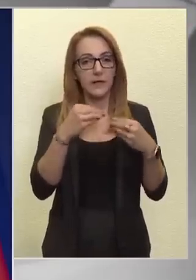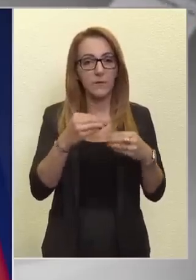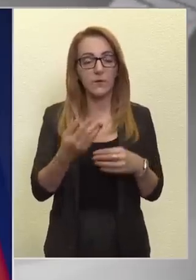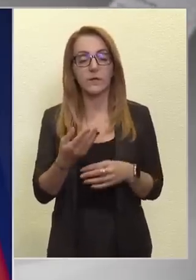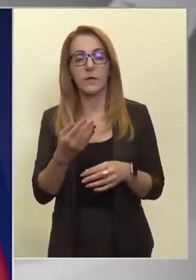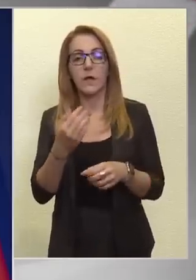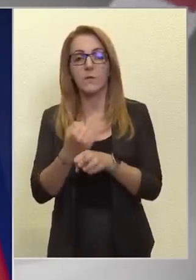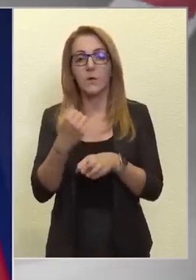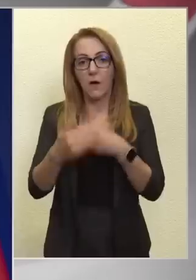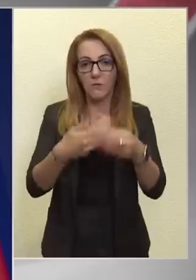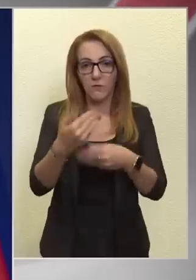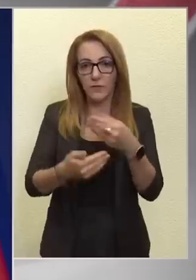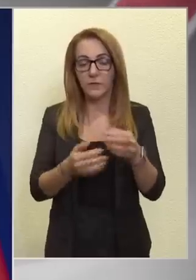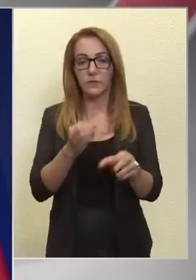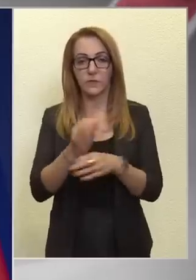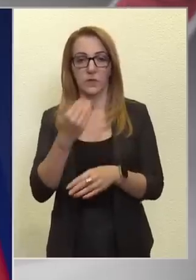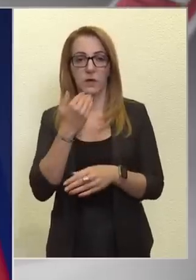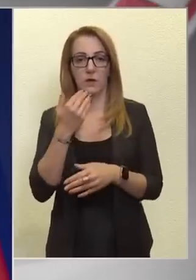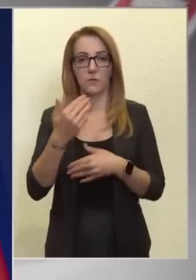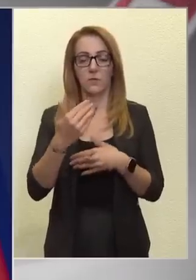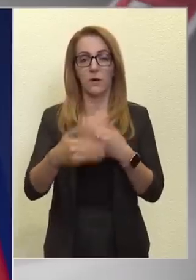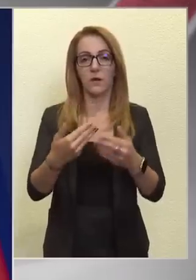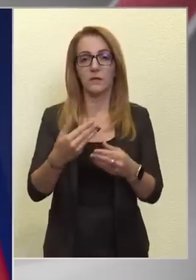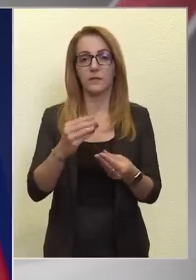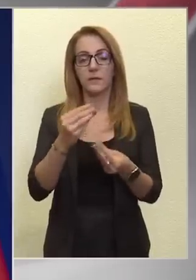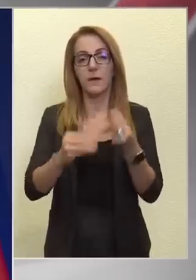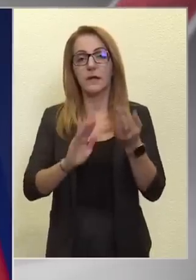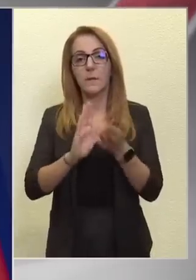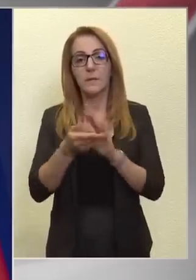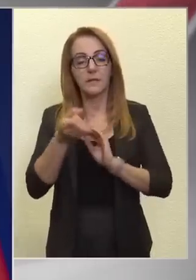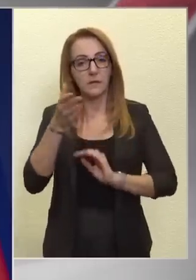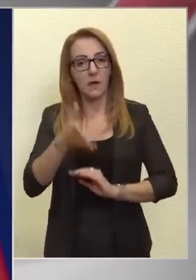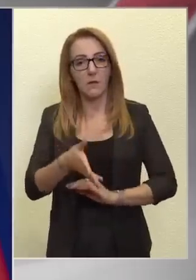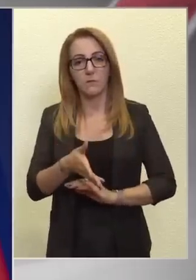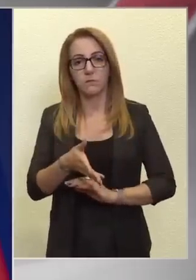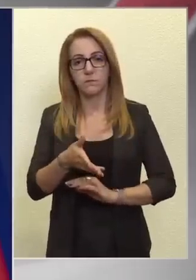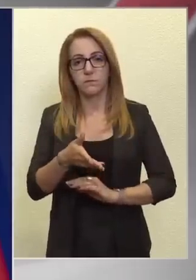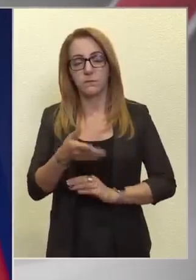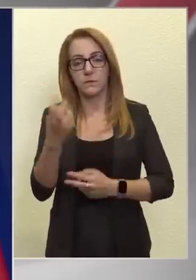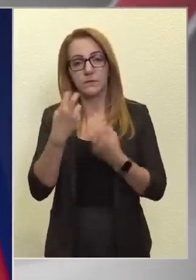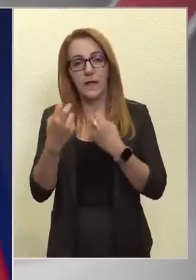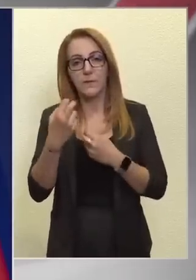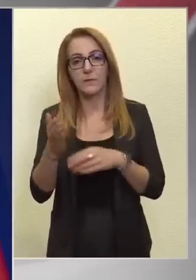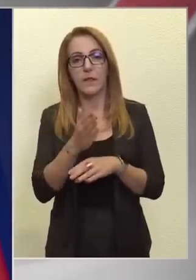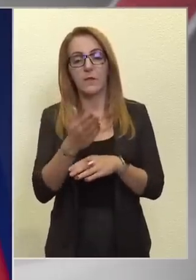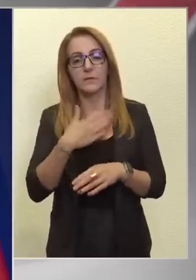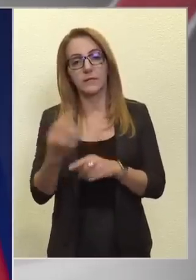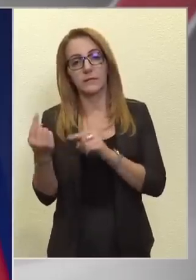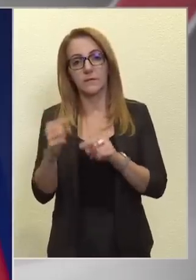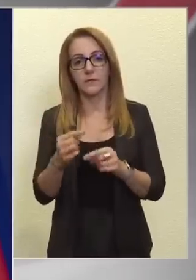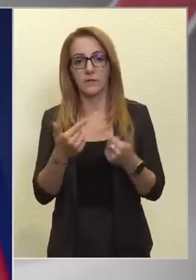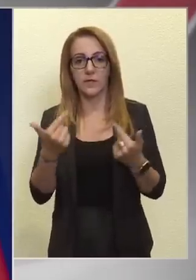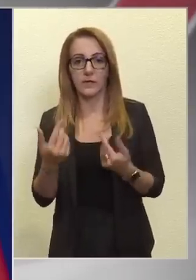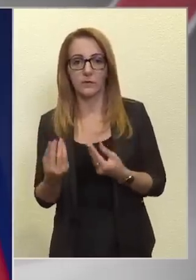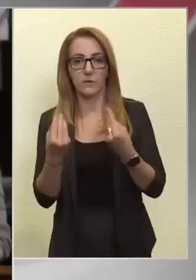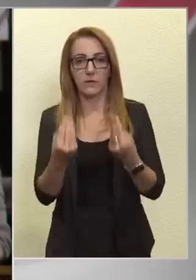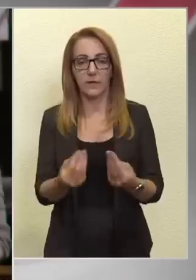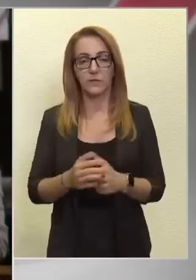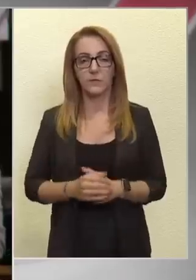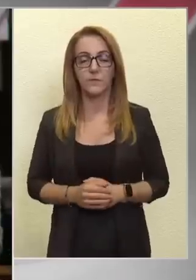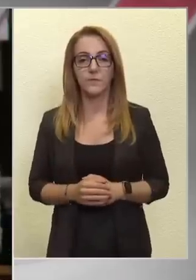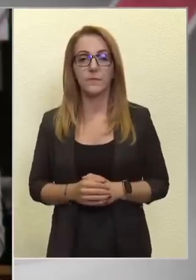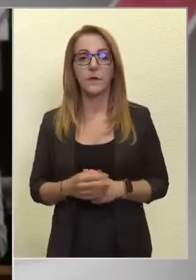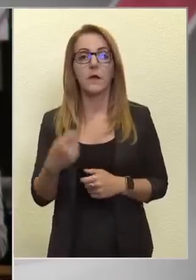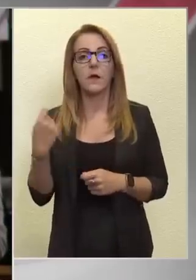gyorsan szeretnénk haladni, hiszen azért minden nap számít, tehát minél hamarabb vissza fogunk jönni, és tájékoztatni fogunk mindenkit erről. Köszönöm.